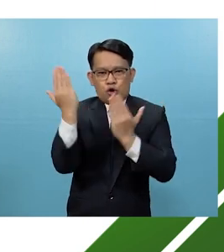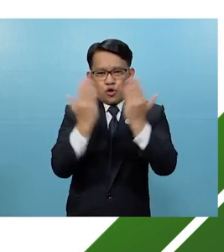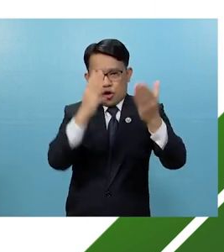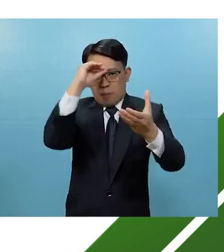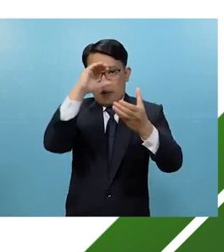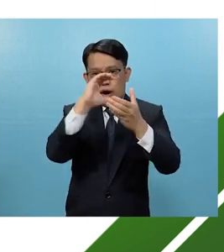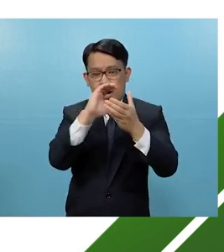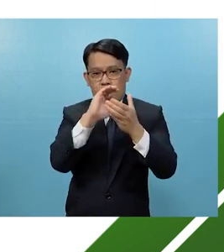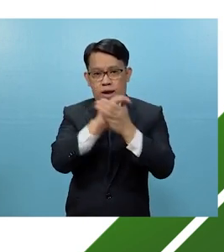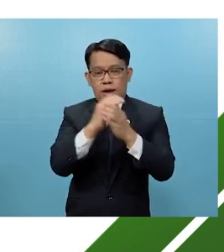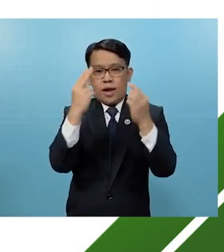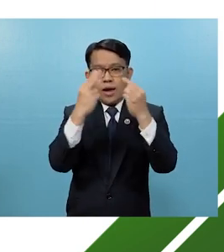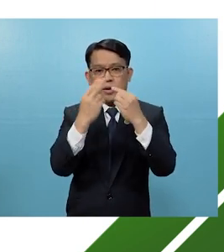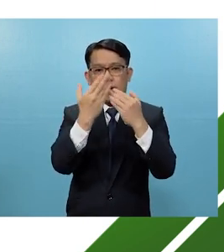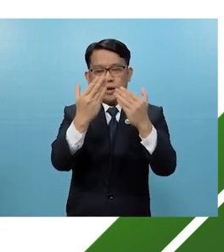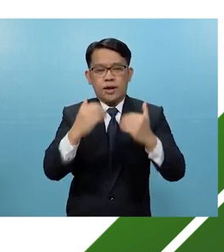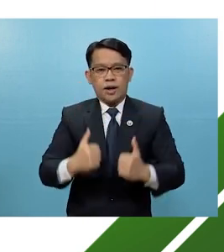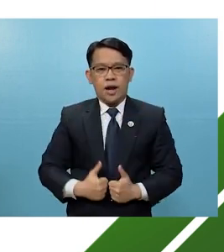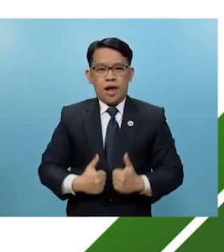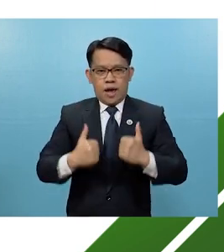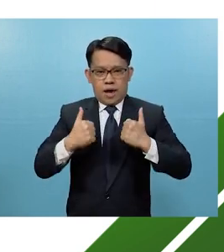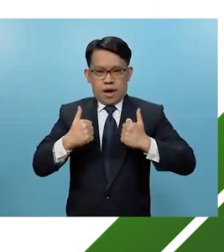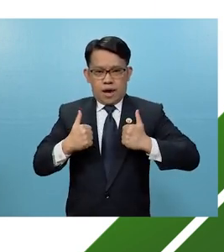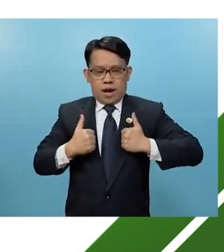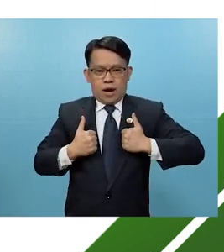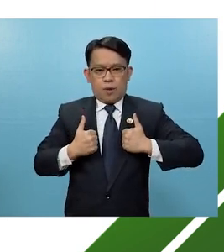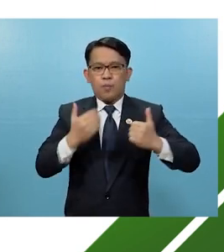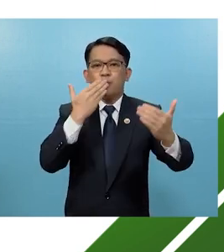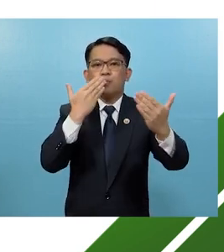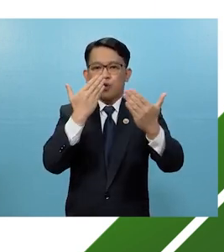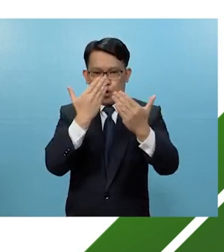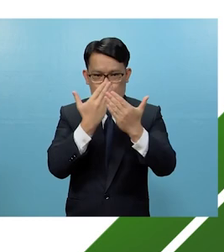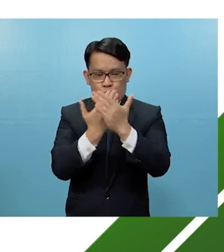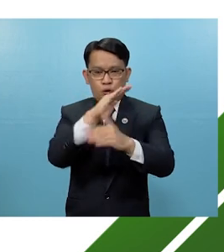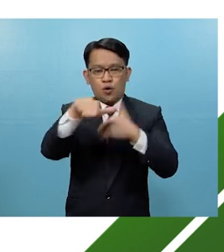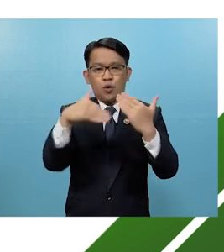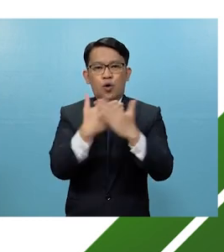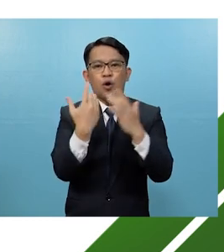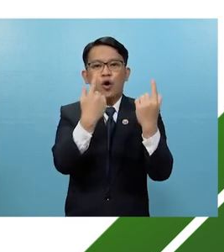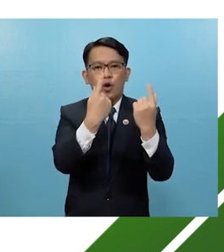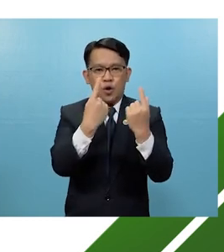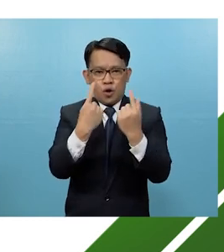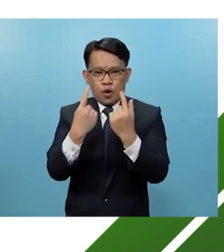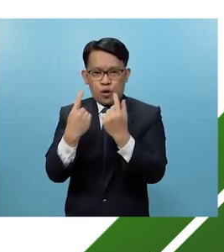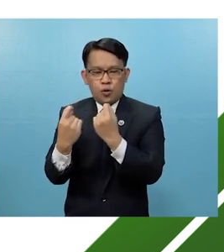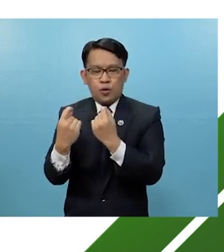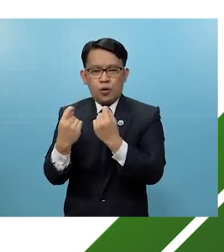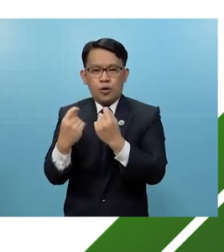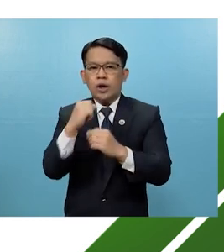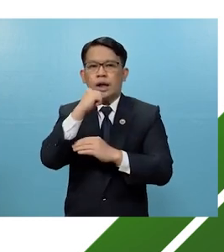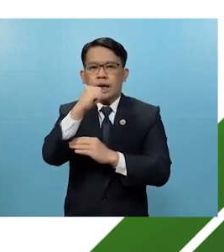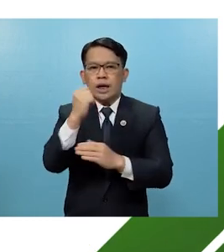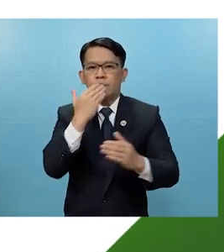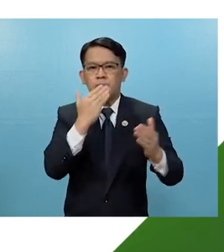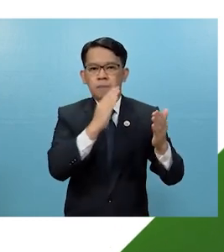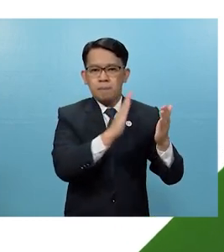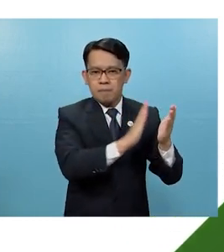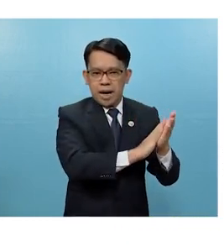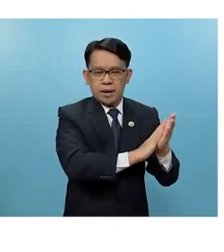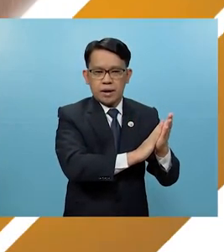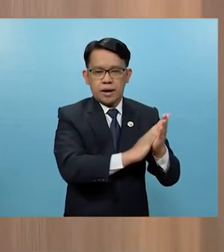asawa habang sila'y nabubuhay pawang kabutihan ang ginagawa at di kasamaan